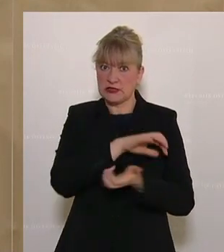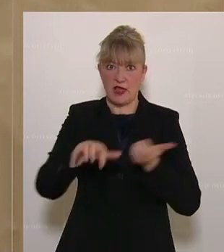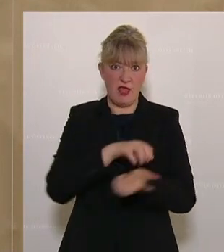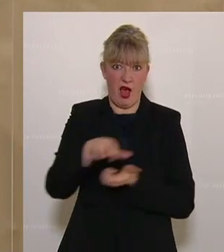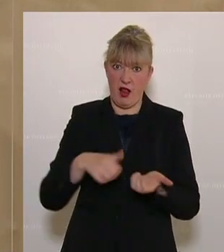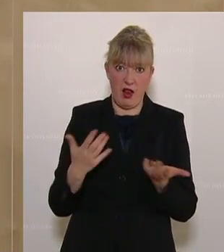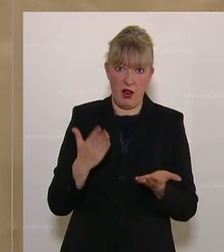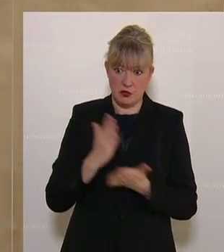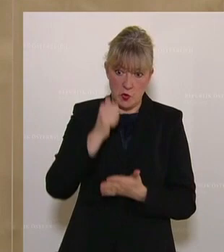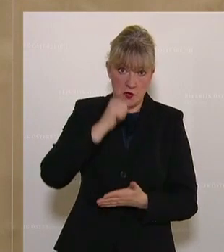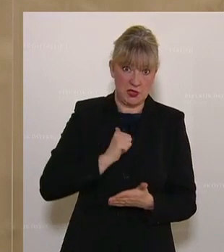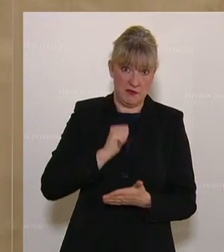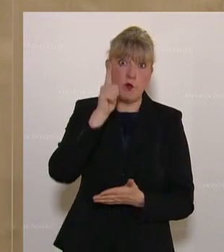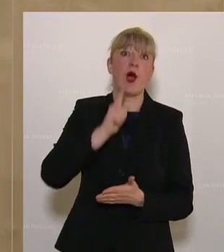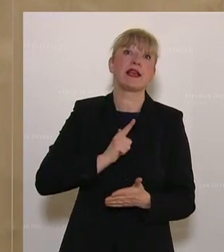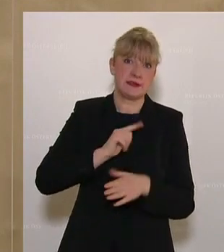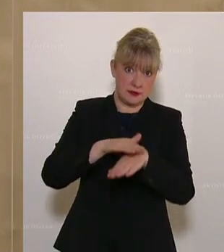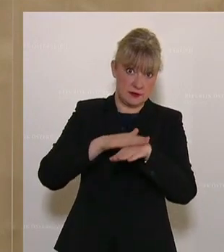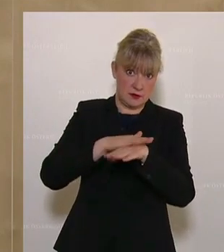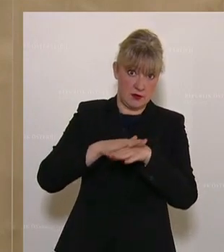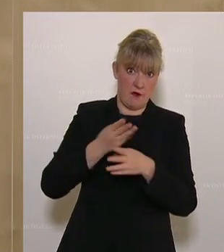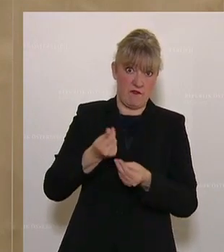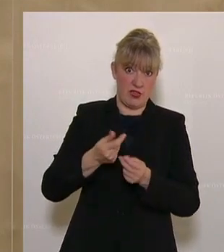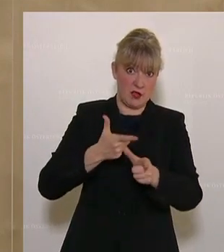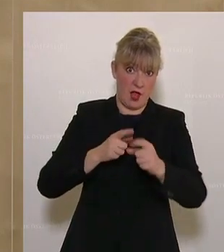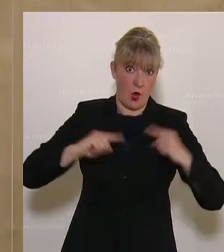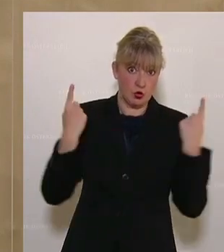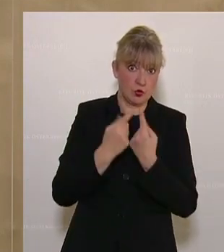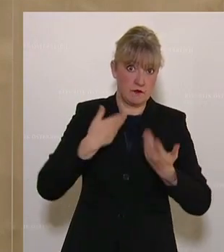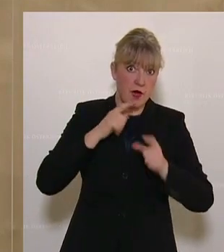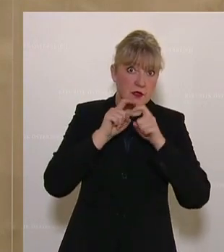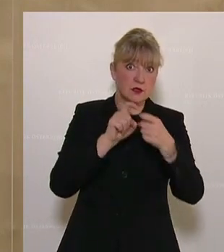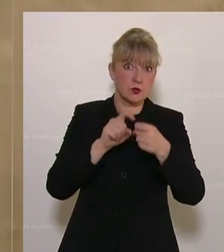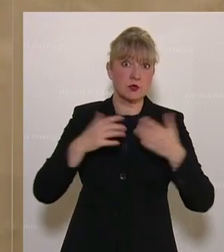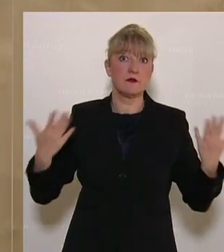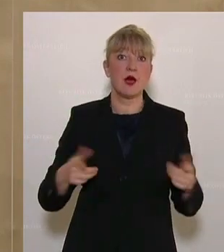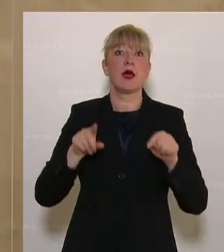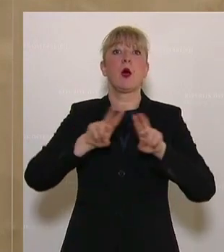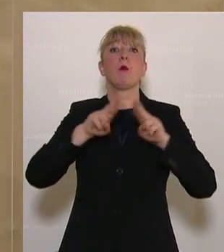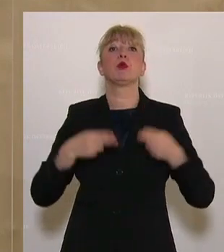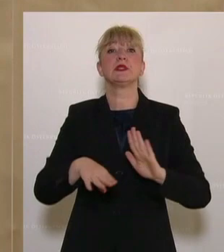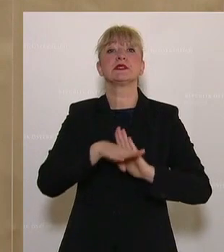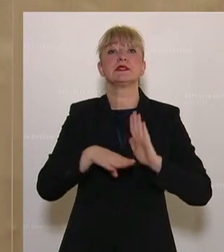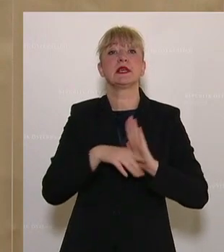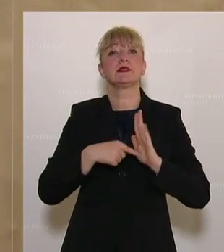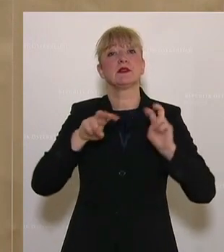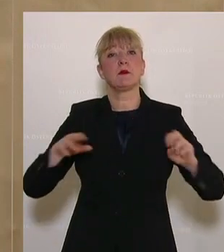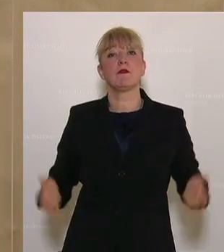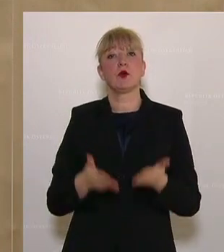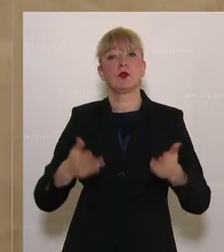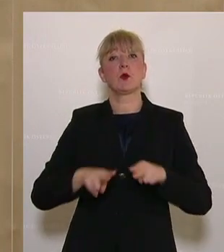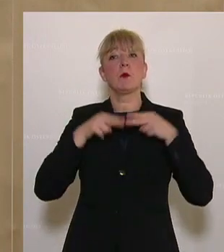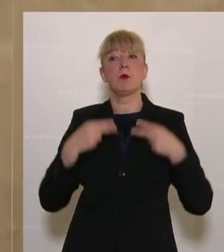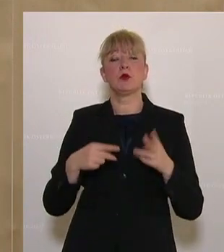vorgestern im Finanzausschuss diskutiert, und zwar das Bundesgesetz mit dem Förderungen des